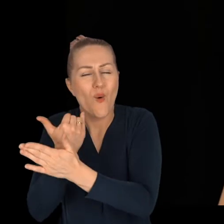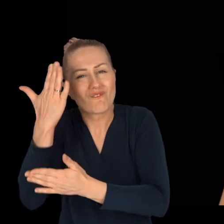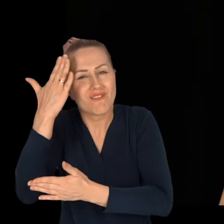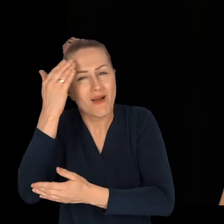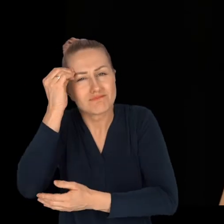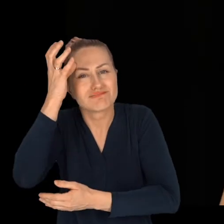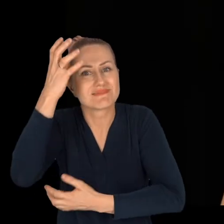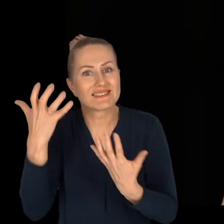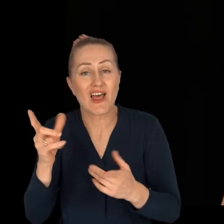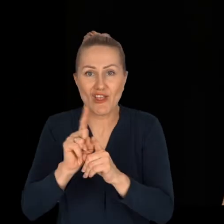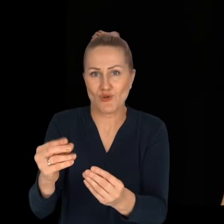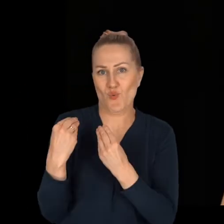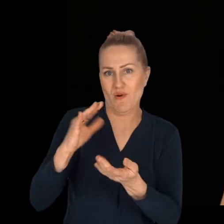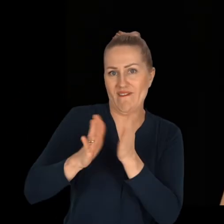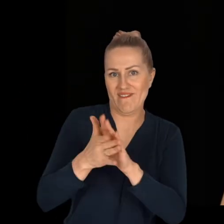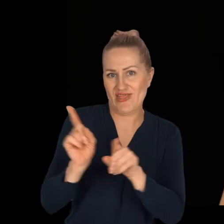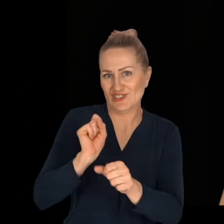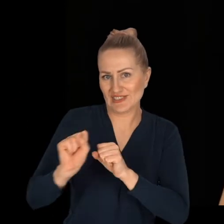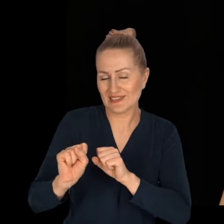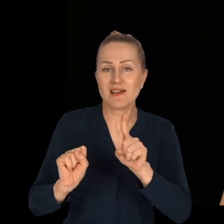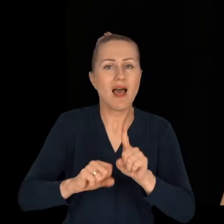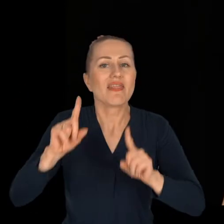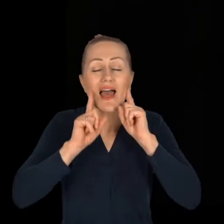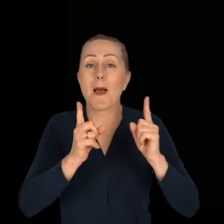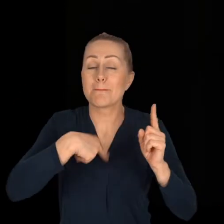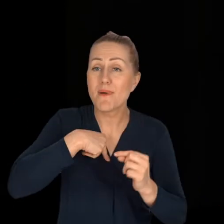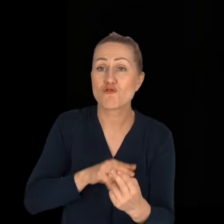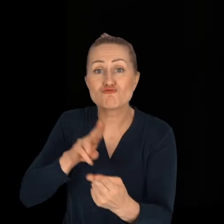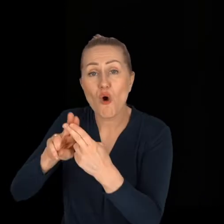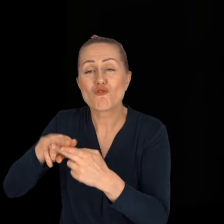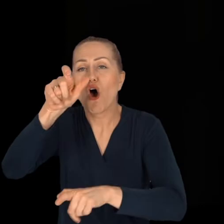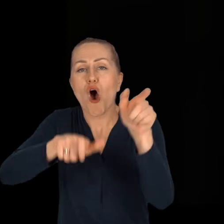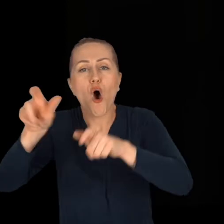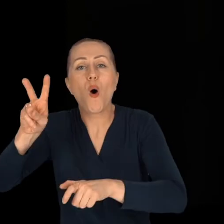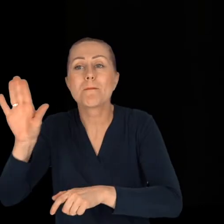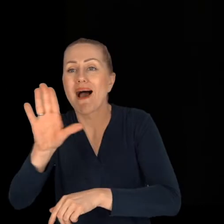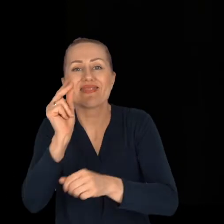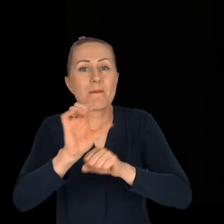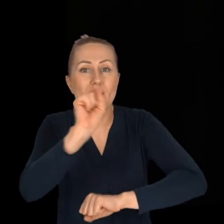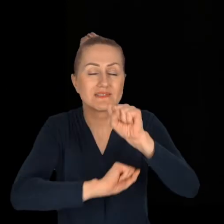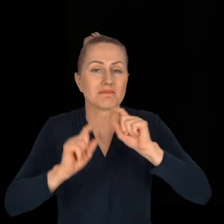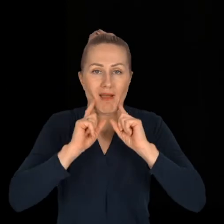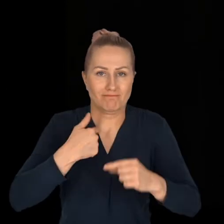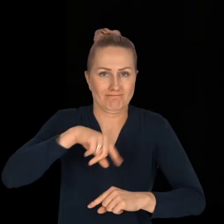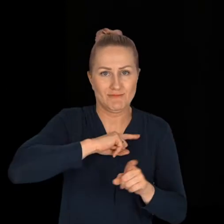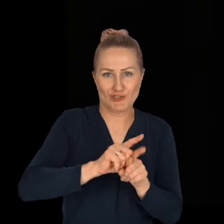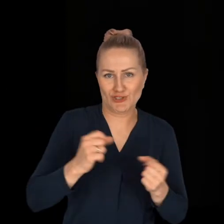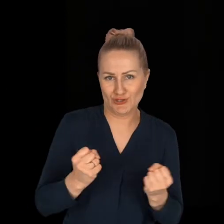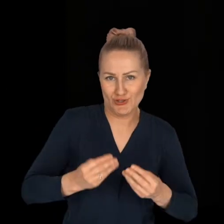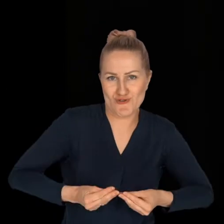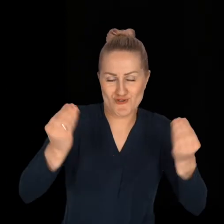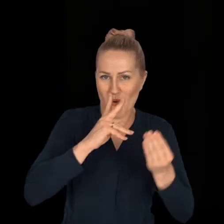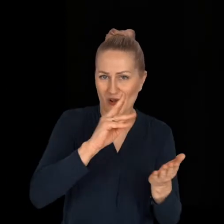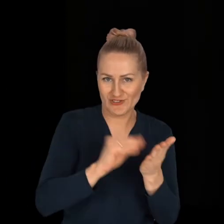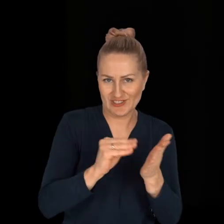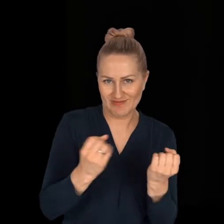i nas też wiele uczą, bo tak naprawdę właśnie kontakt z osobami z niepełnosprawnością jest też dla nas bardzo